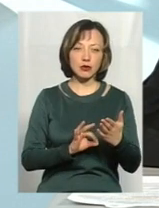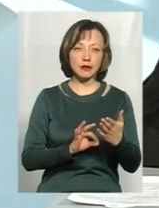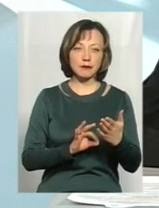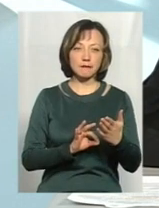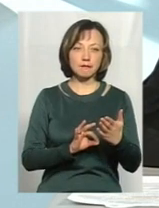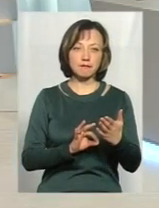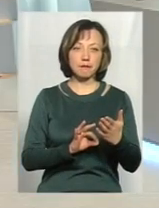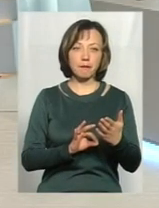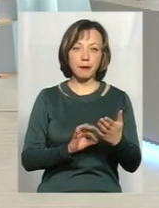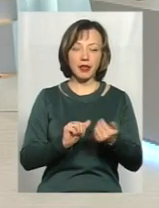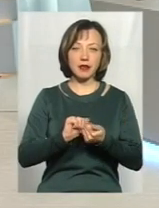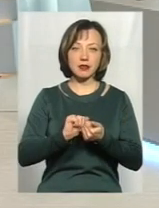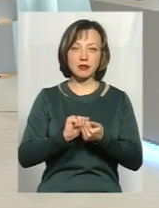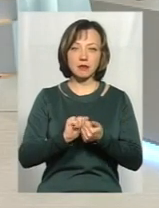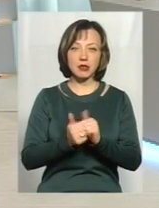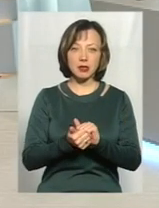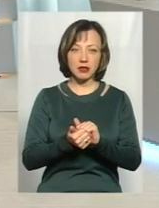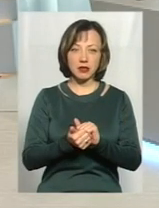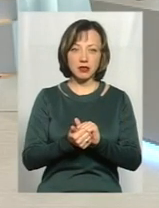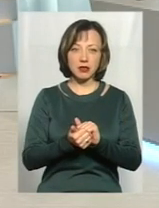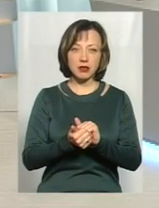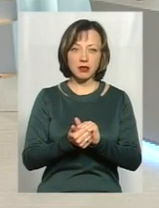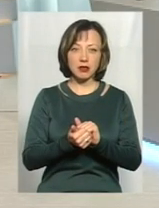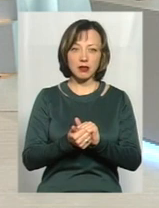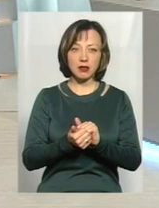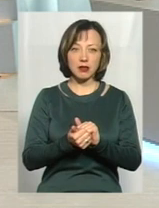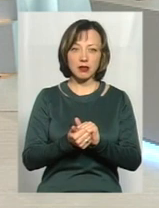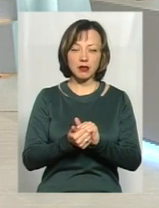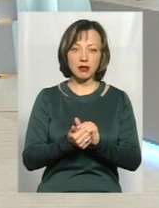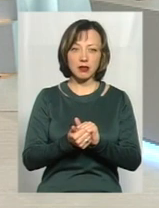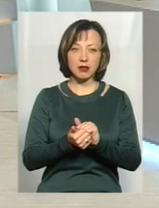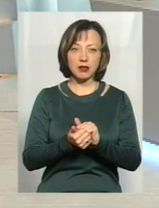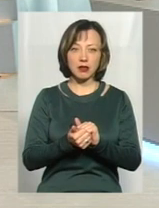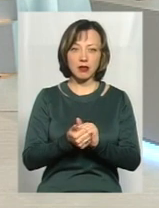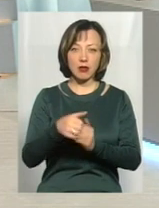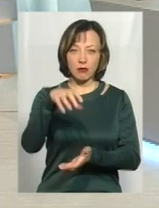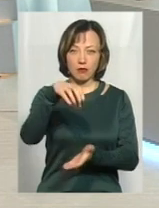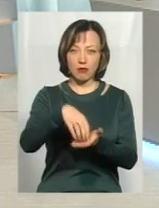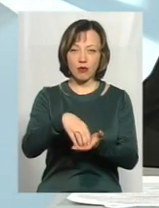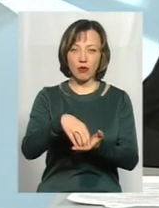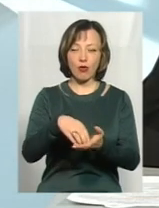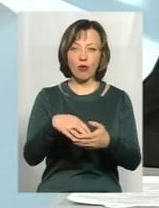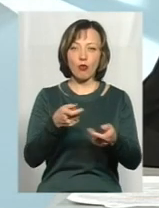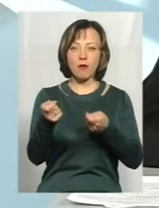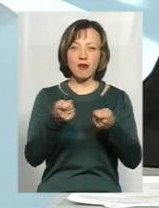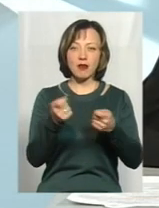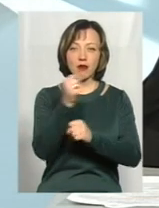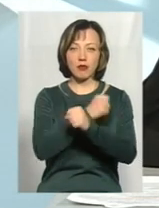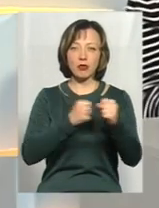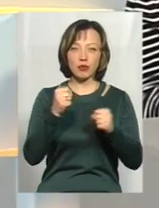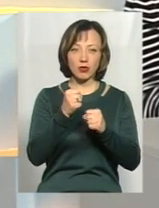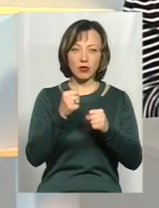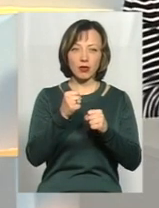замінити блок управління мотором, чи так називають мозги, щоб було зрозуміло для водіїв.